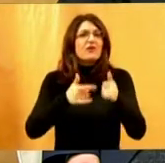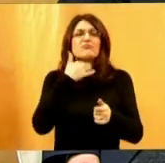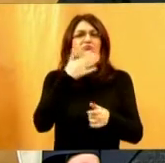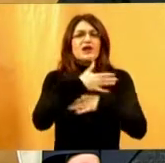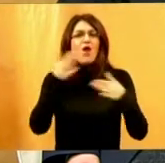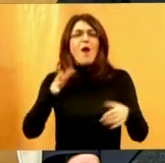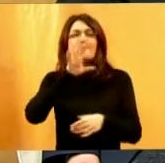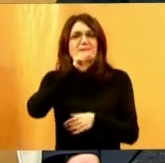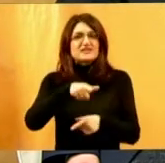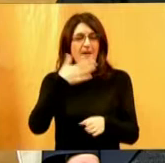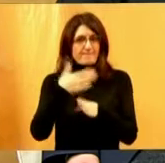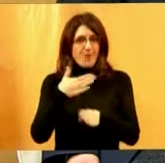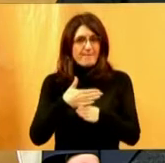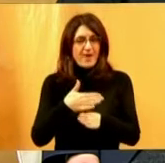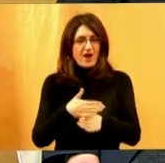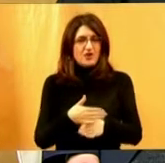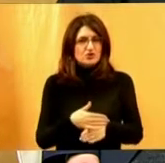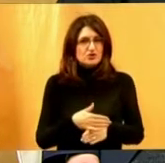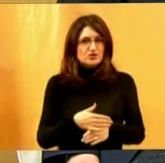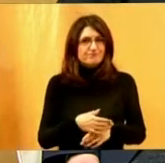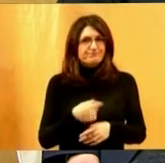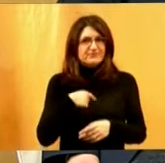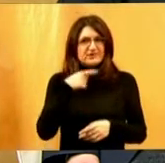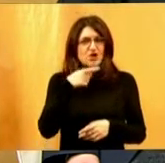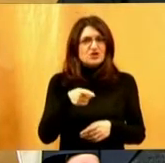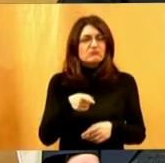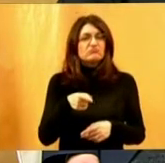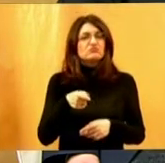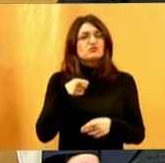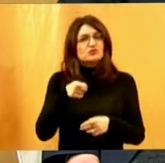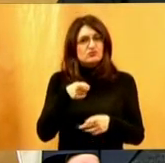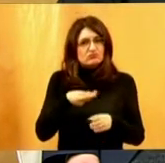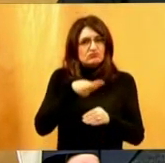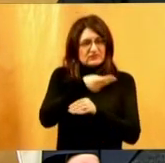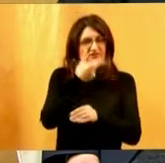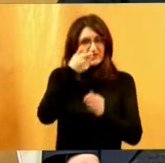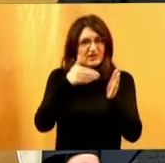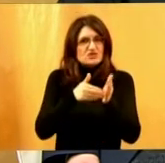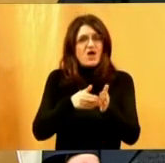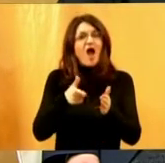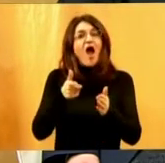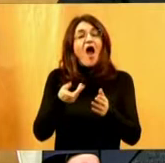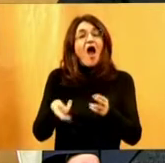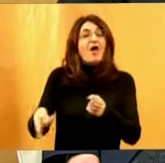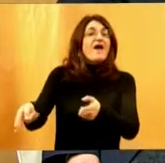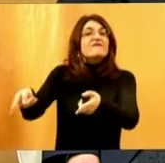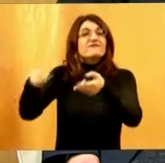pomagača. Kad kažem da je mnogo veći, onda je neprocijenjiv ulog